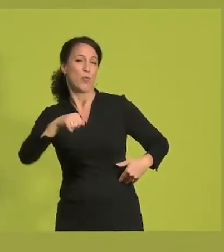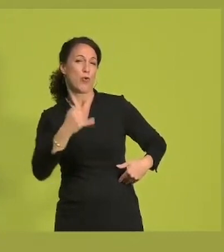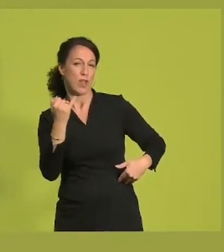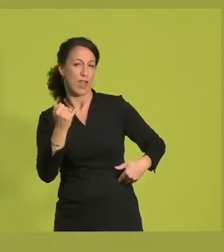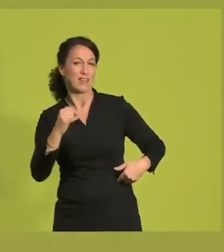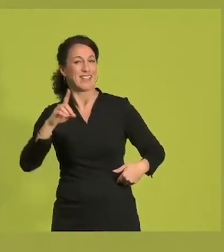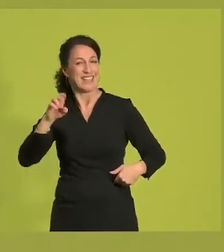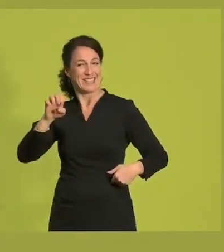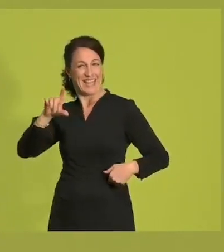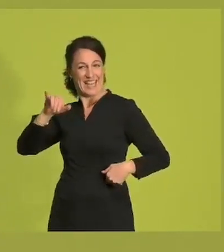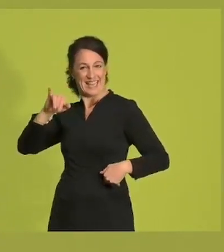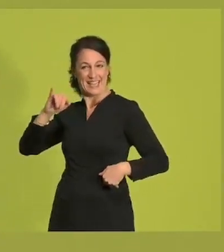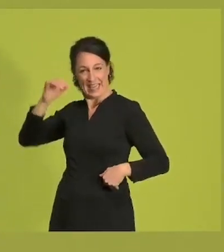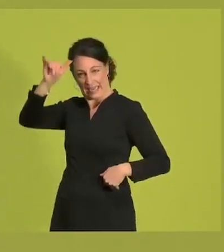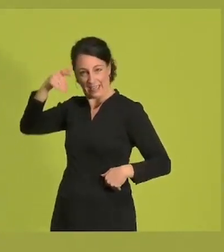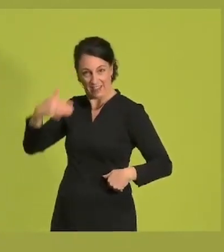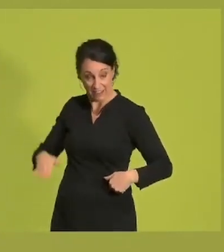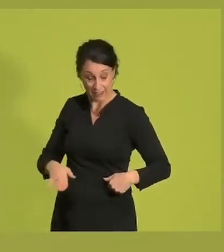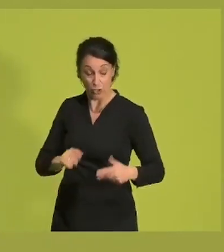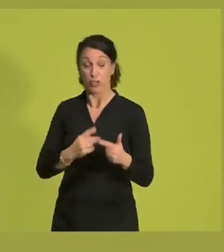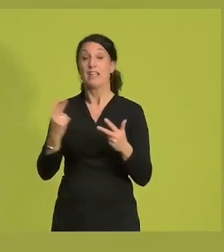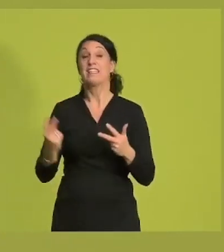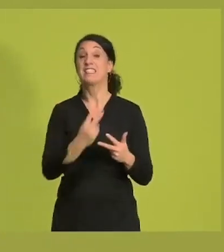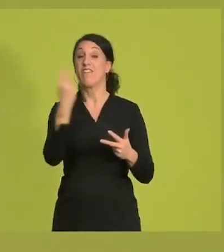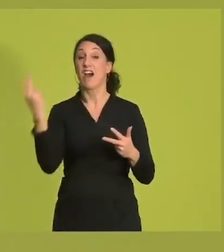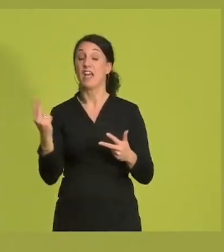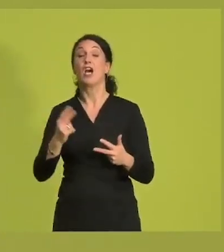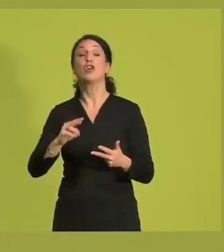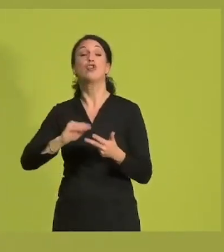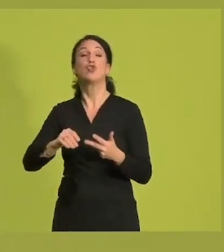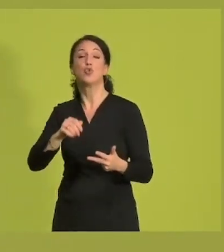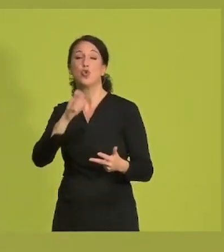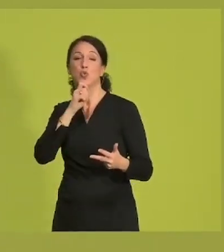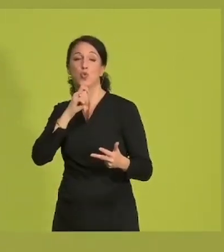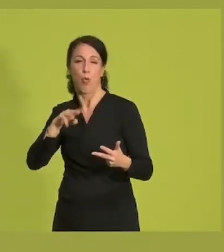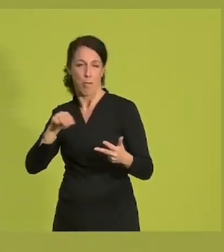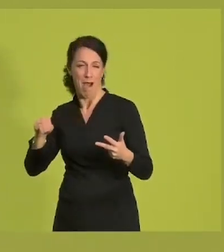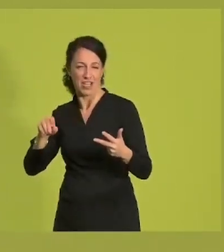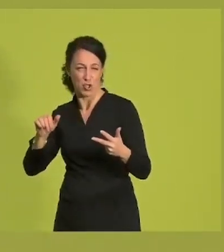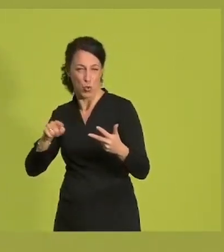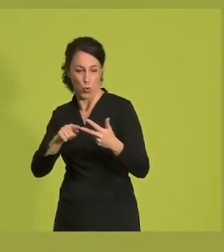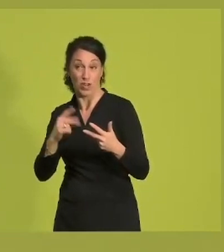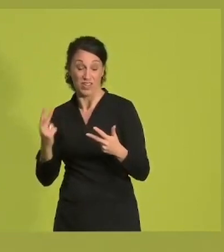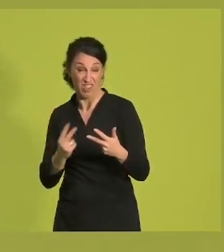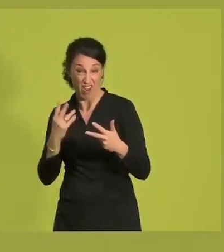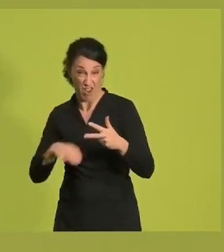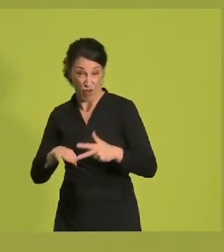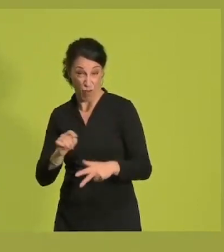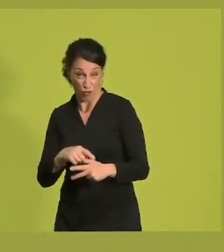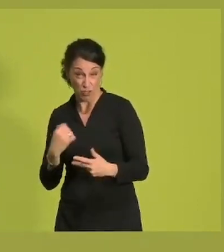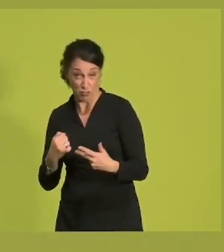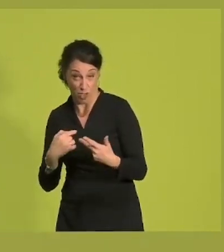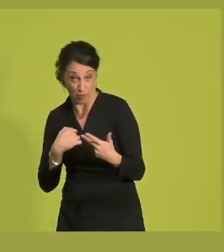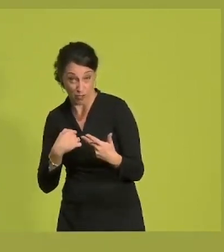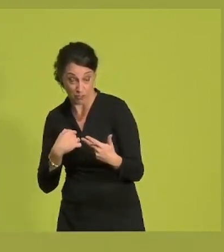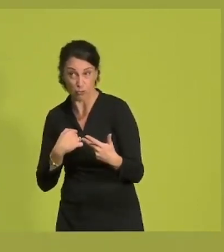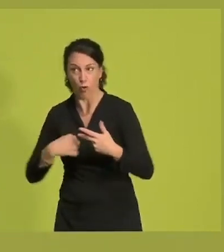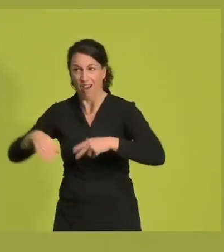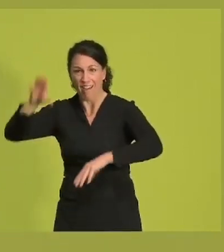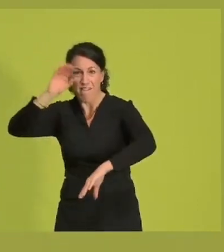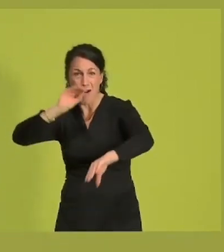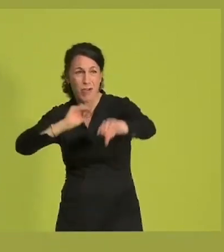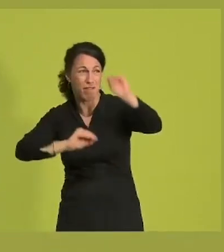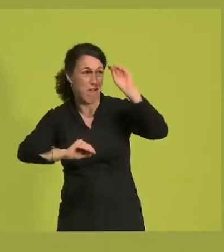in Delhi gemacht. Und ich habe zwei Jahre in Vollzeit an einer Schule in Duisburg-Marxloh gearbeitet. Diese Erfahrungen, insbesondere auch die